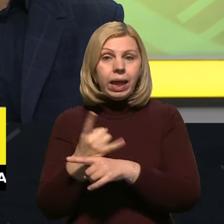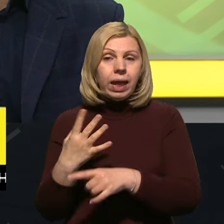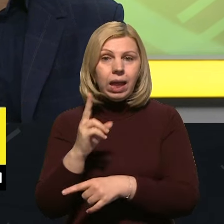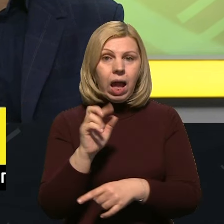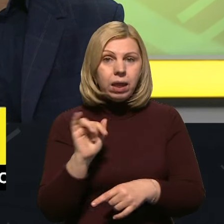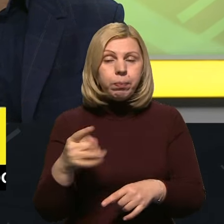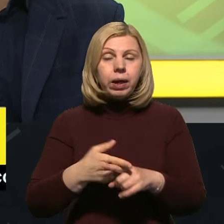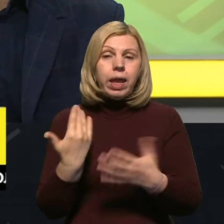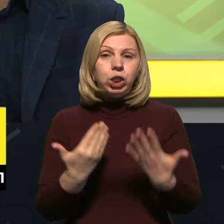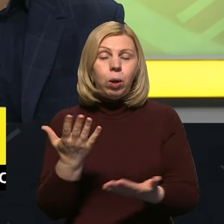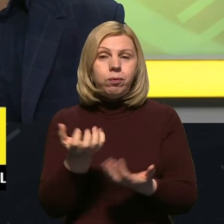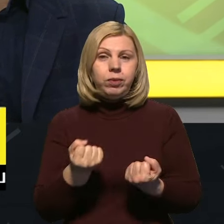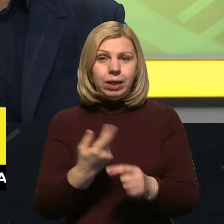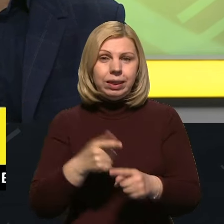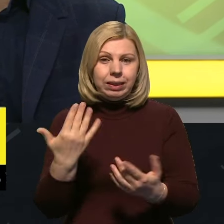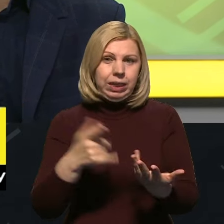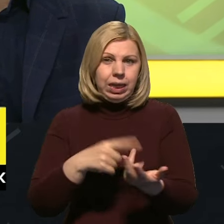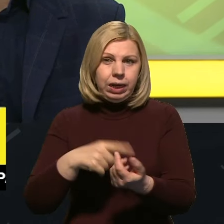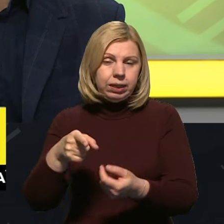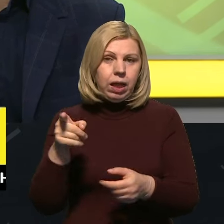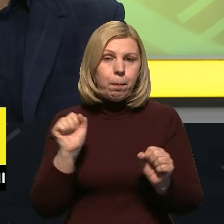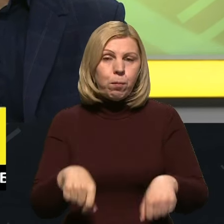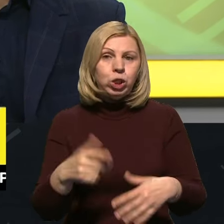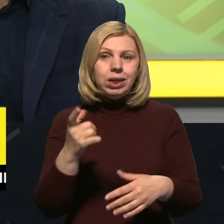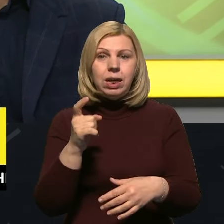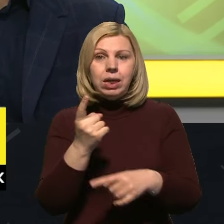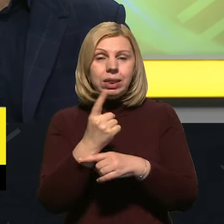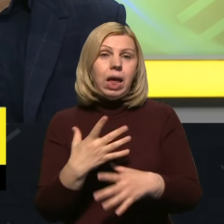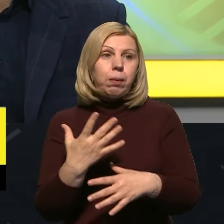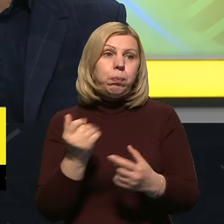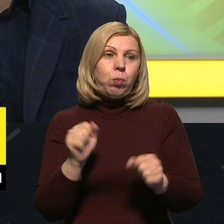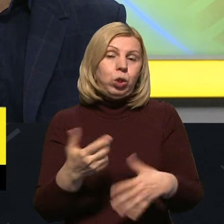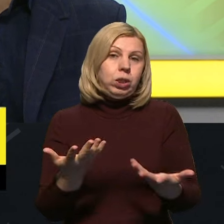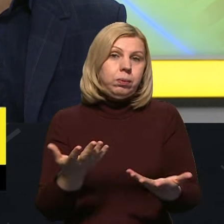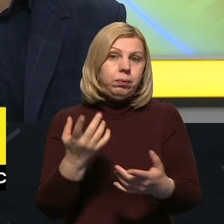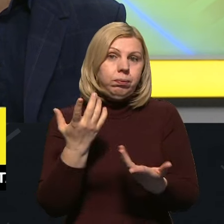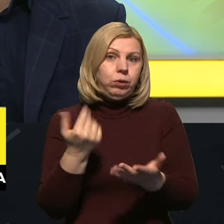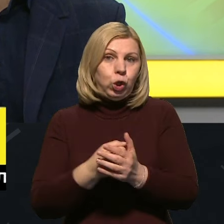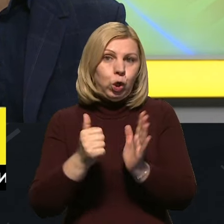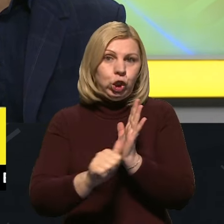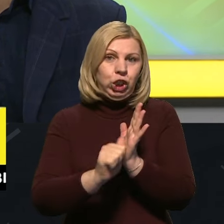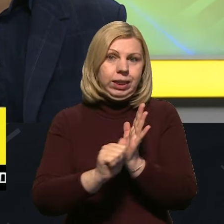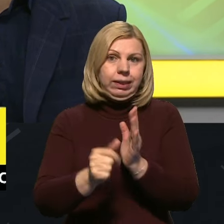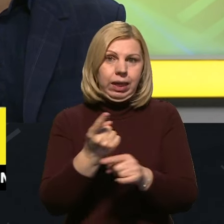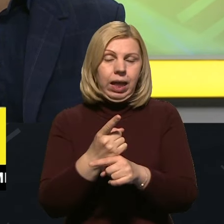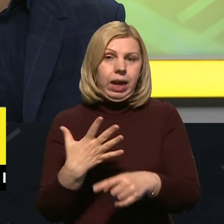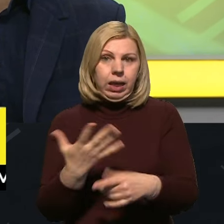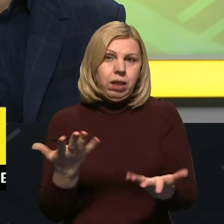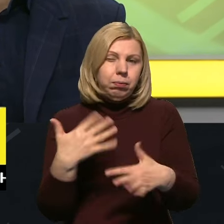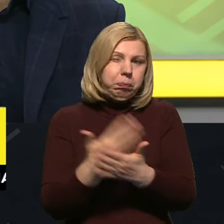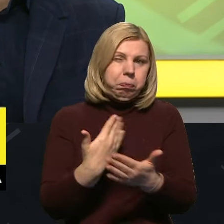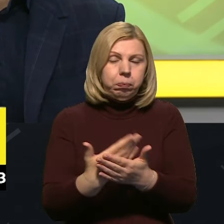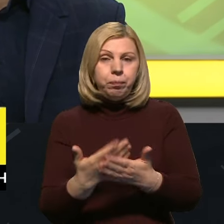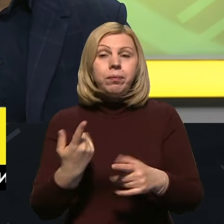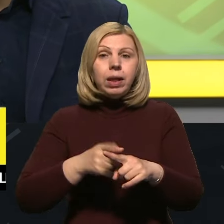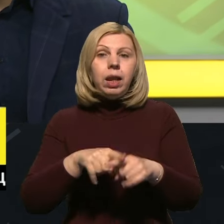якщо так брати, то, враховуючи їхні кількість, то там може бути залп умовно, виключно умовний залп до 60-ти ракет калібр сумарно. Але